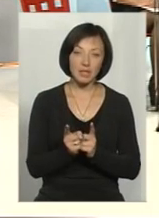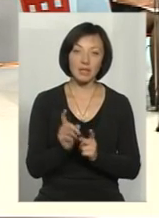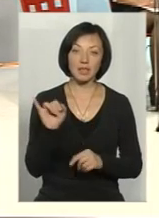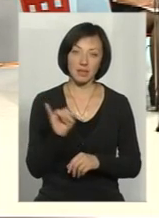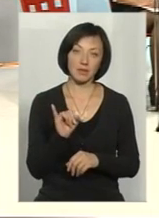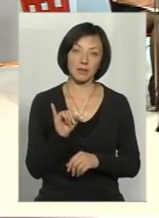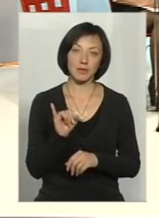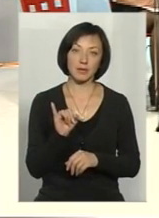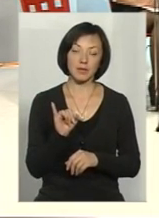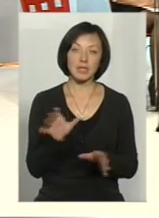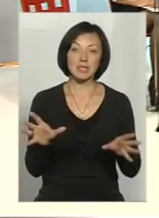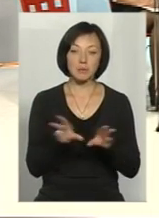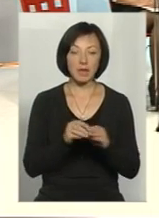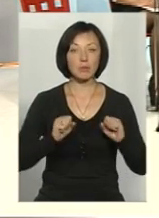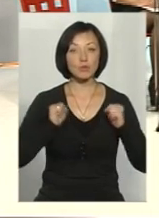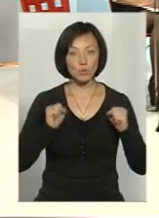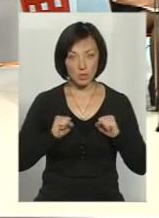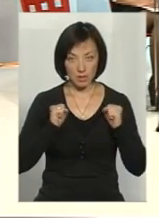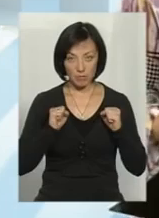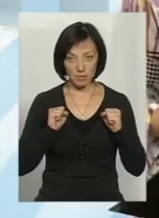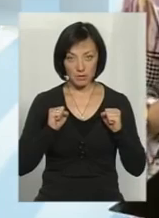спільними зусиллями